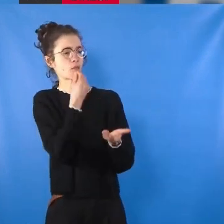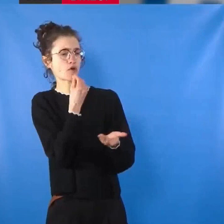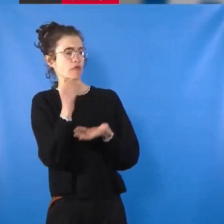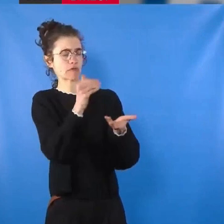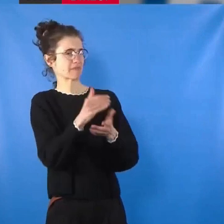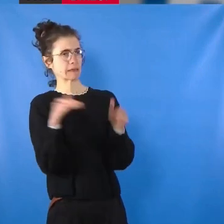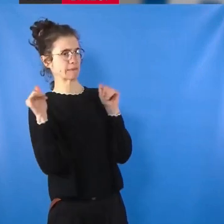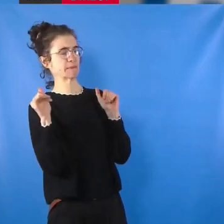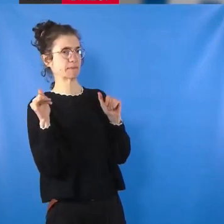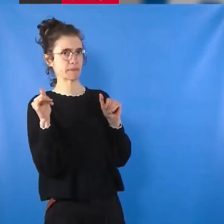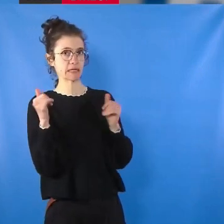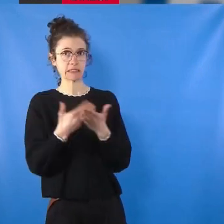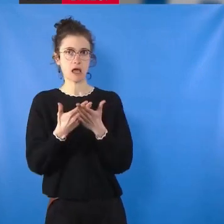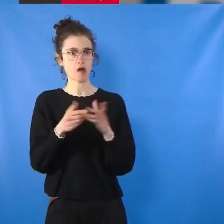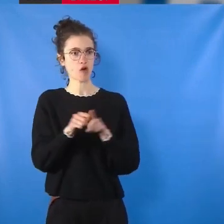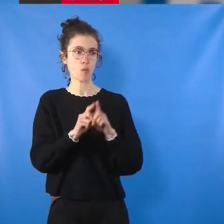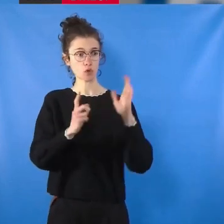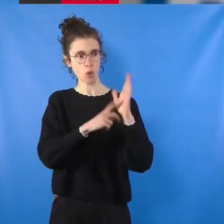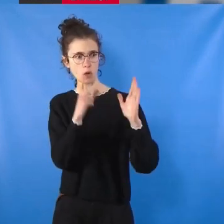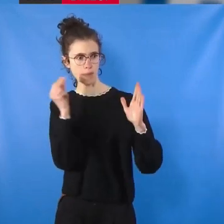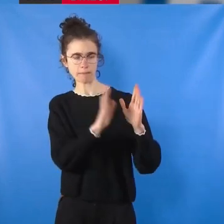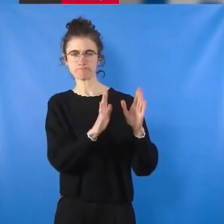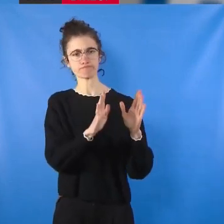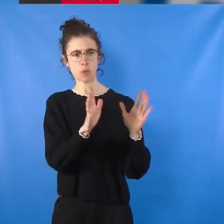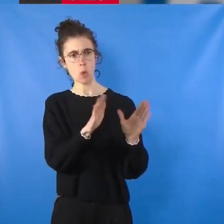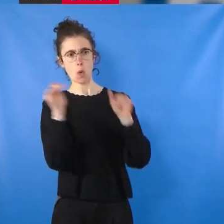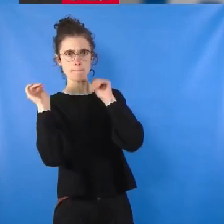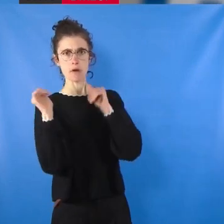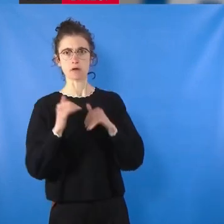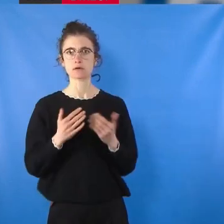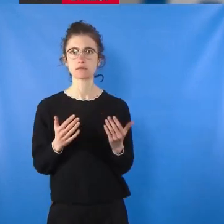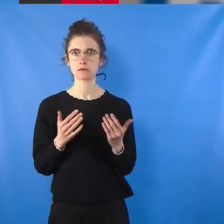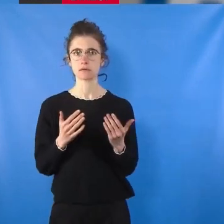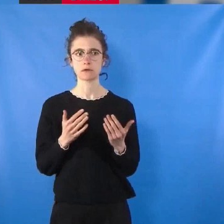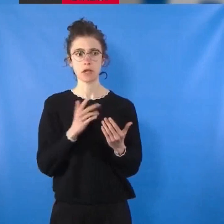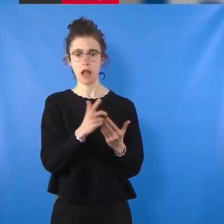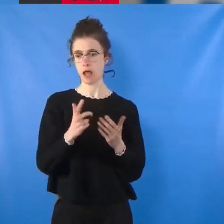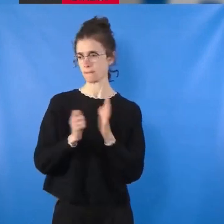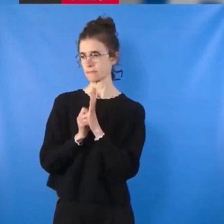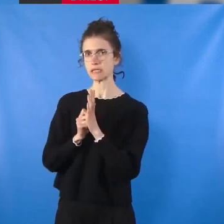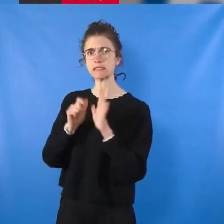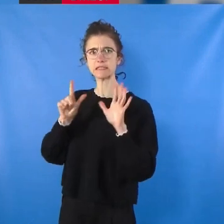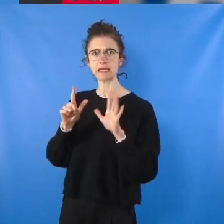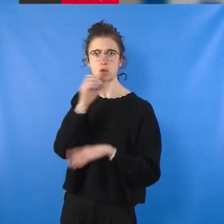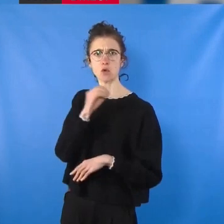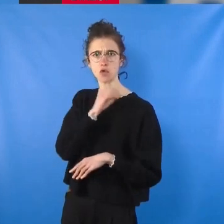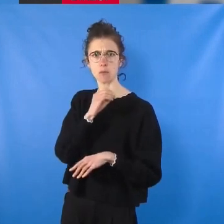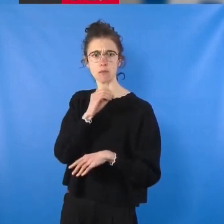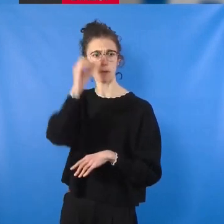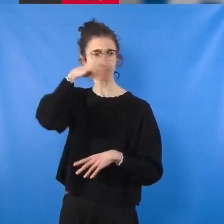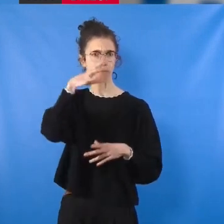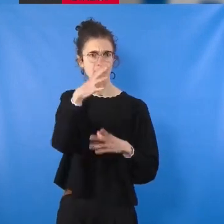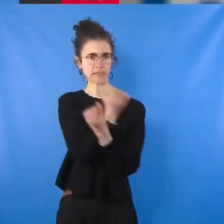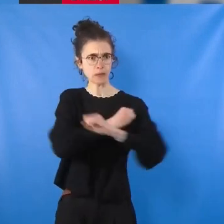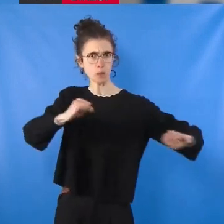violation du droit humanitaire. L'ignoble attaque terroriste meurtrière du 7 octobre par le Hamas, les